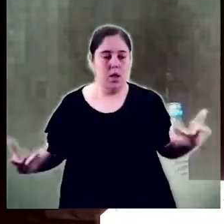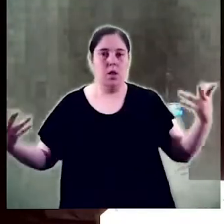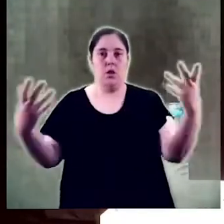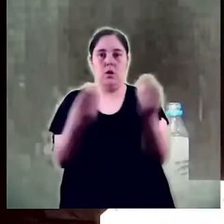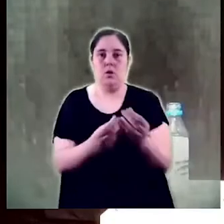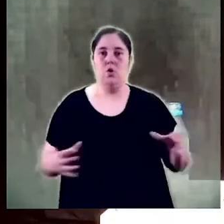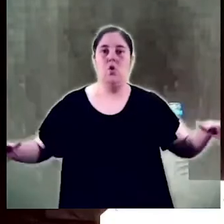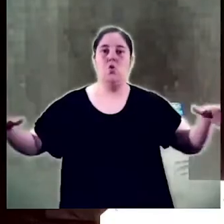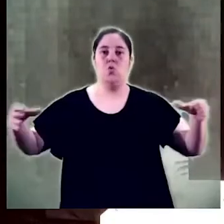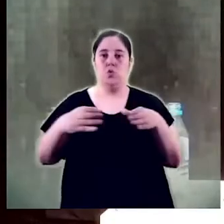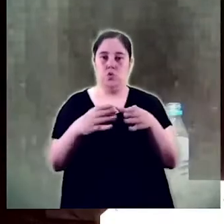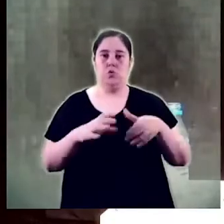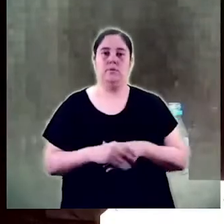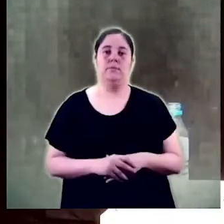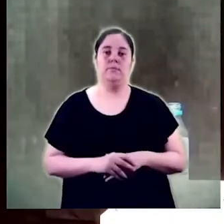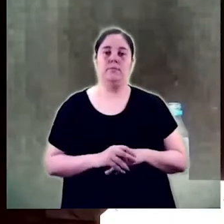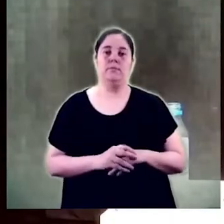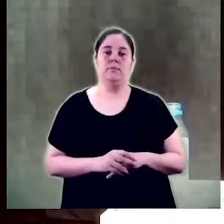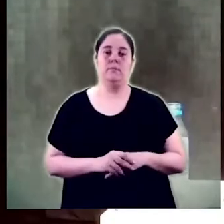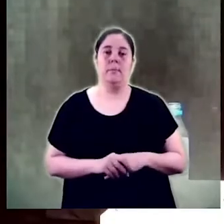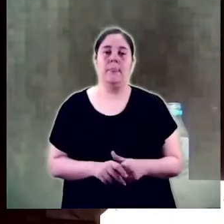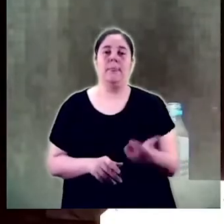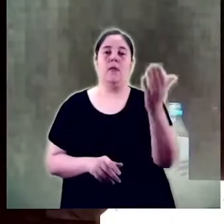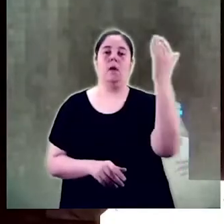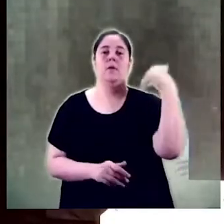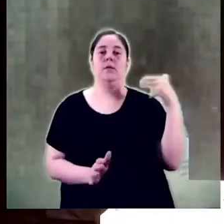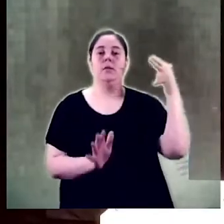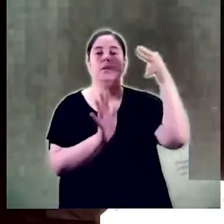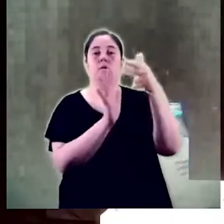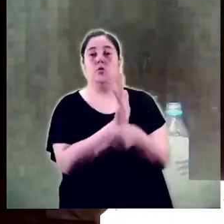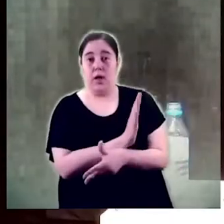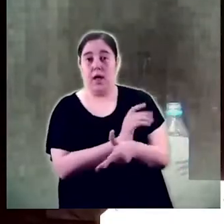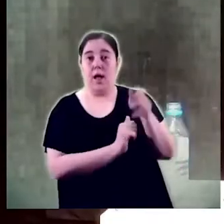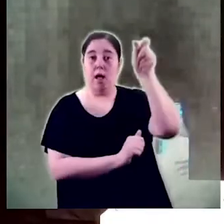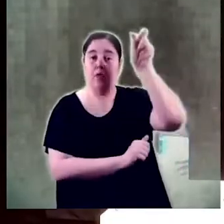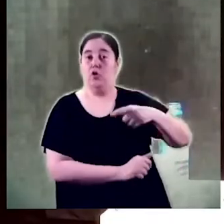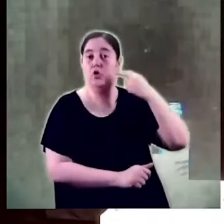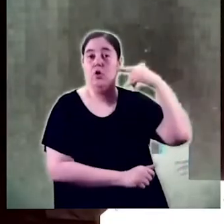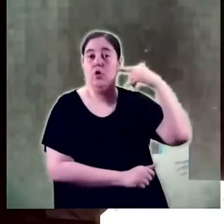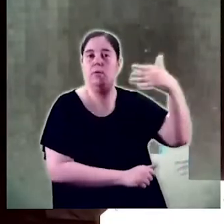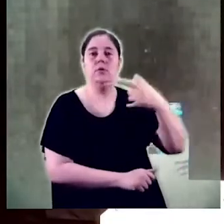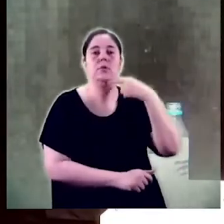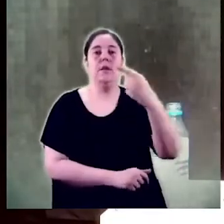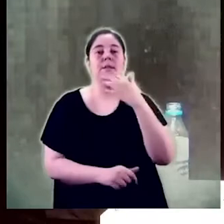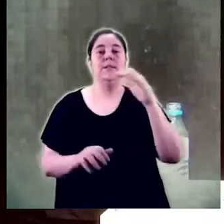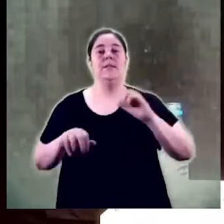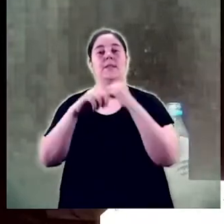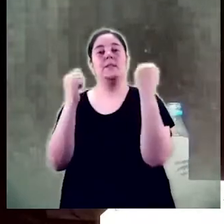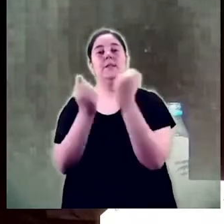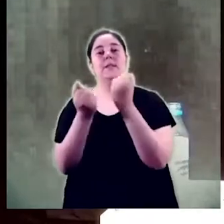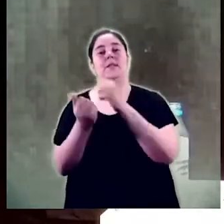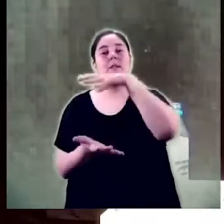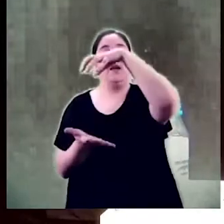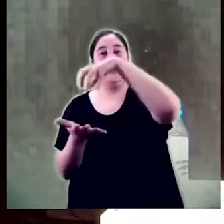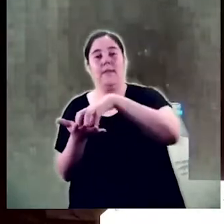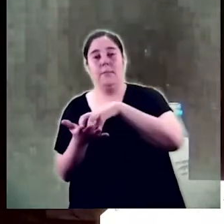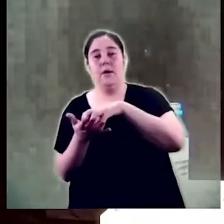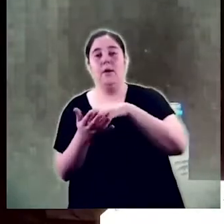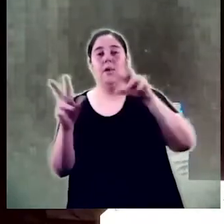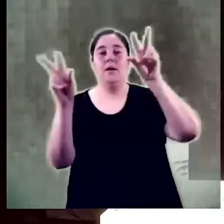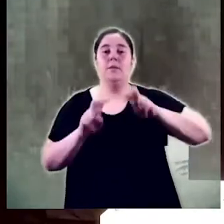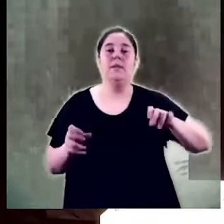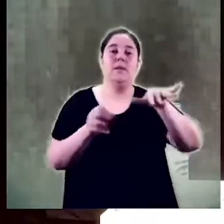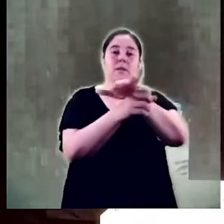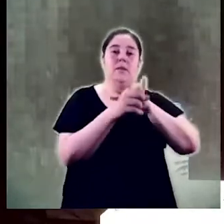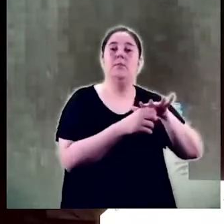Com assenyalava amb tanta ironia com en cert l'historiador John Hayam a l'acadèmia els investigadors d'una disciplina